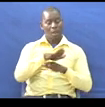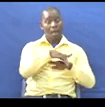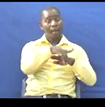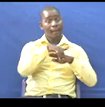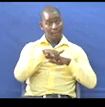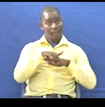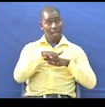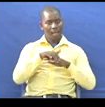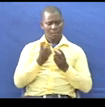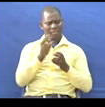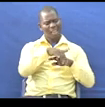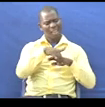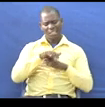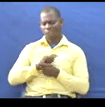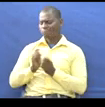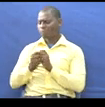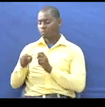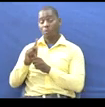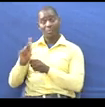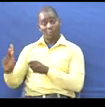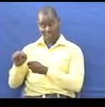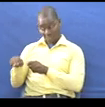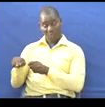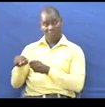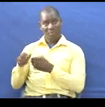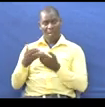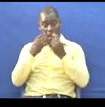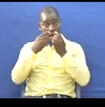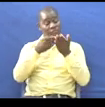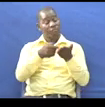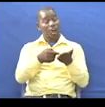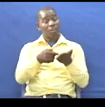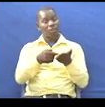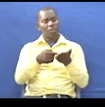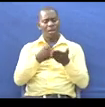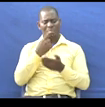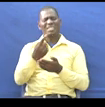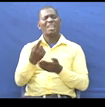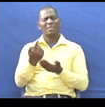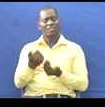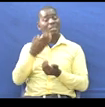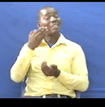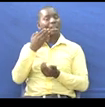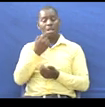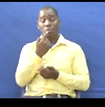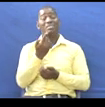Na kingereza kuenda luga ya kiswahili Tuangalie mfano wa usemi wa kingereza wanasema